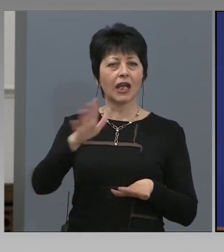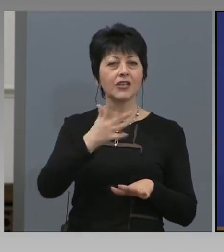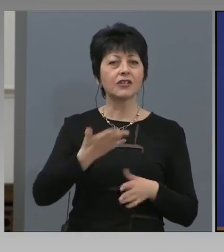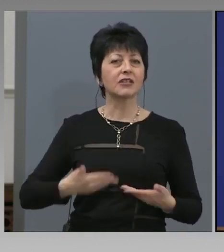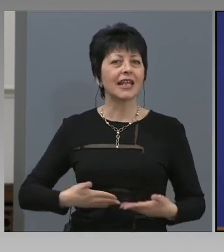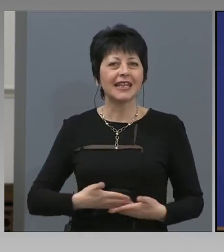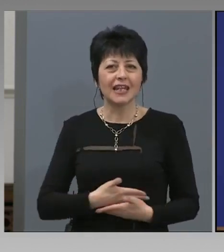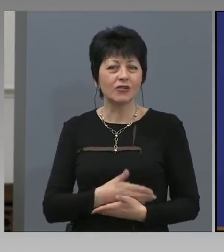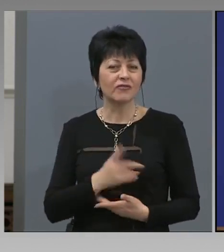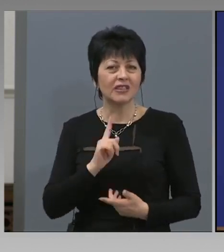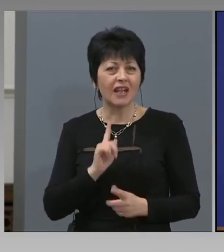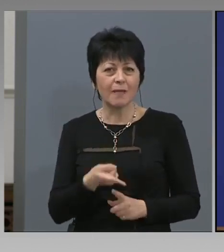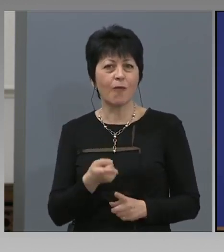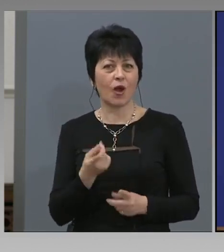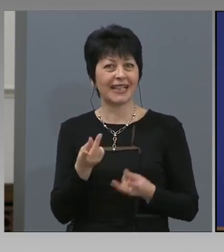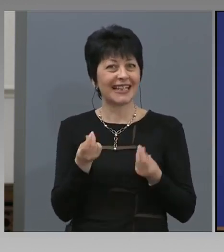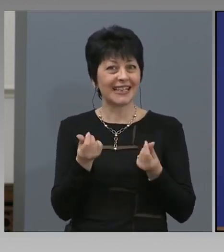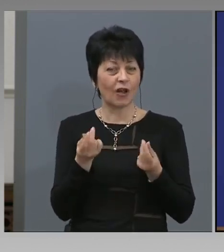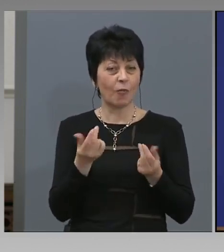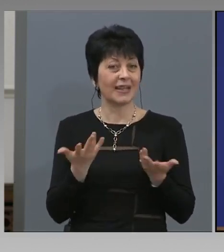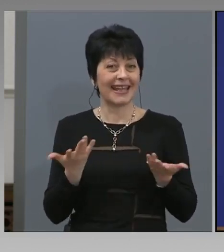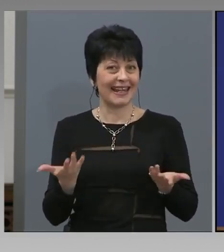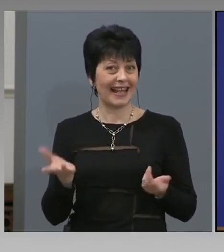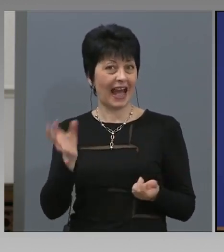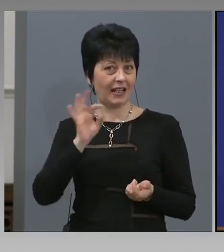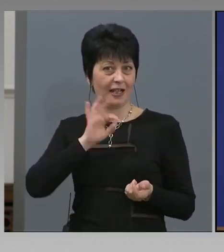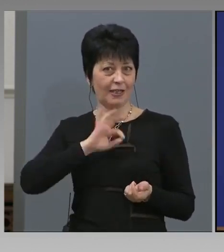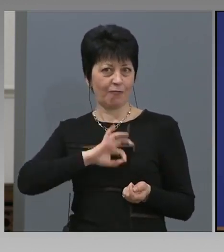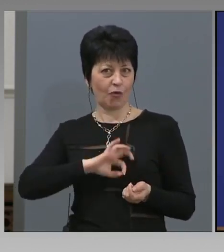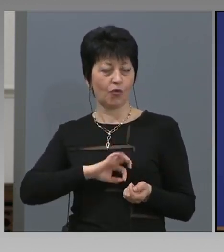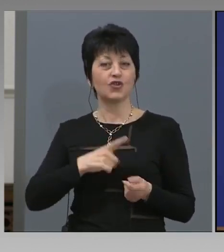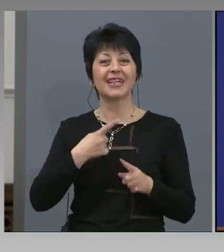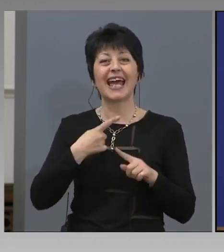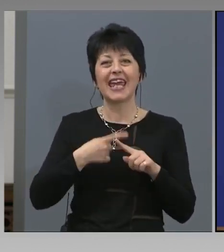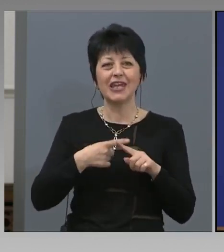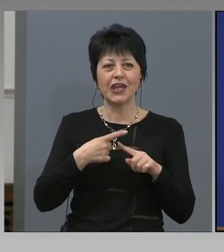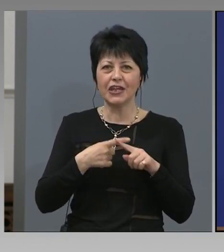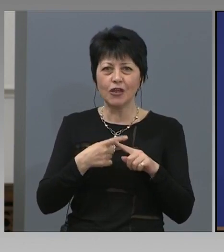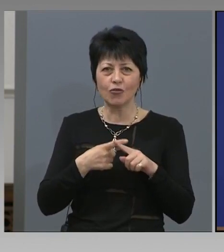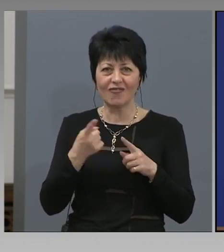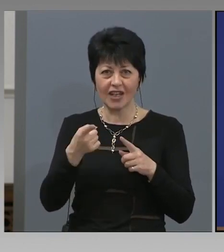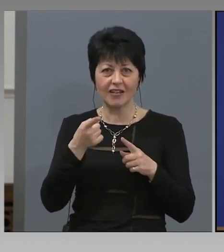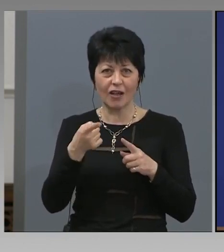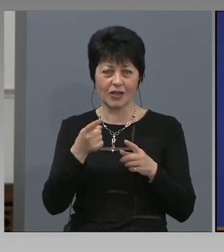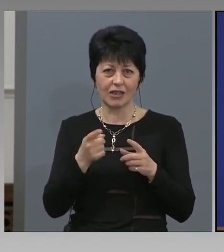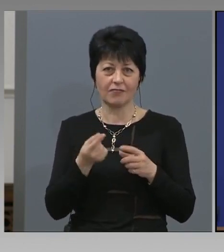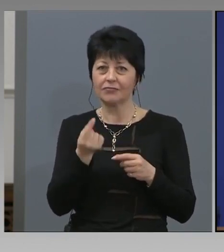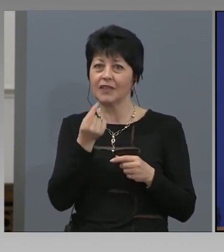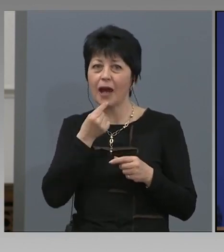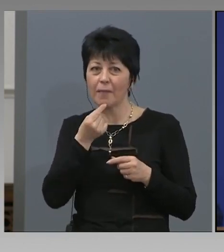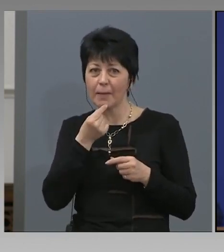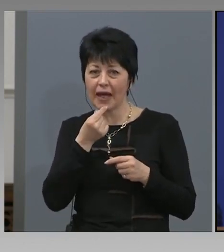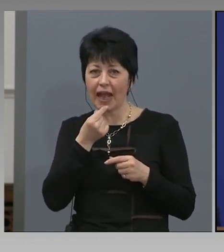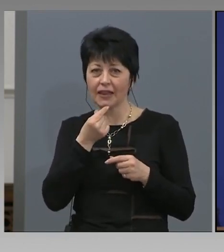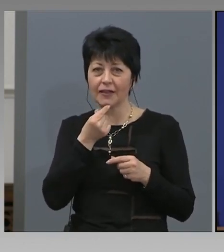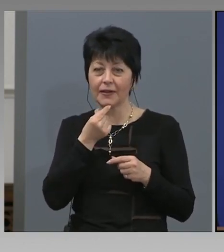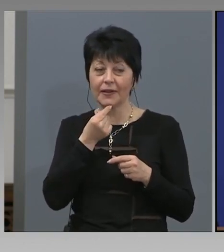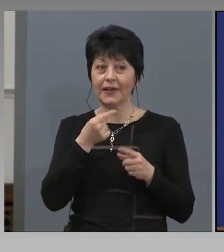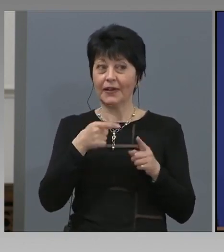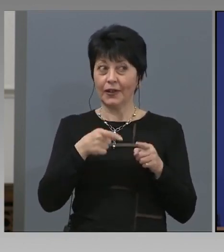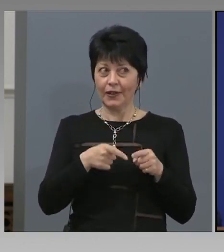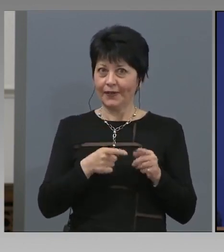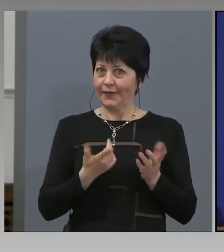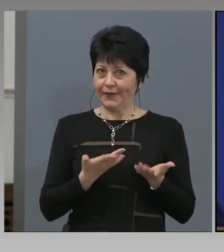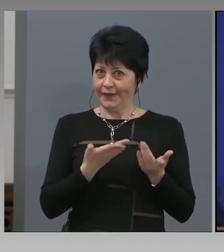да си закупят или как да получат хининови препарати от тези, които вие сте ги поръчали. А дали те